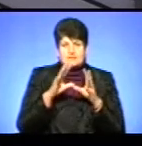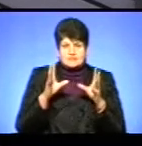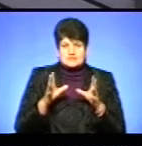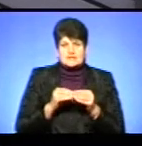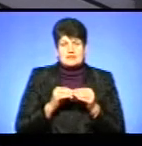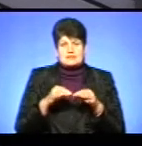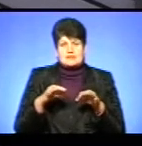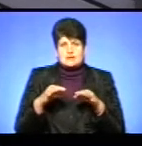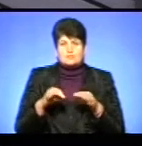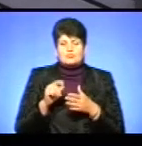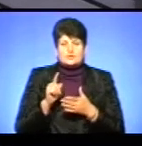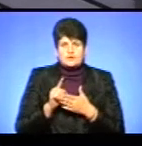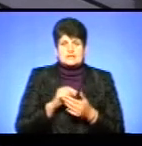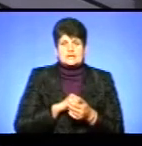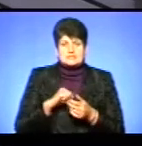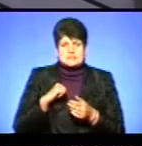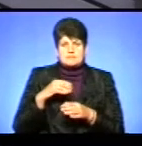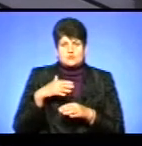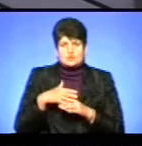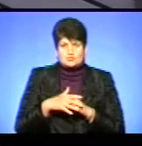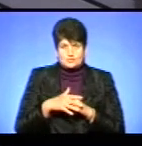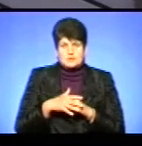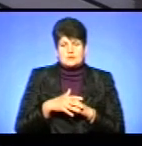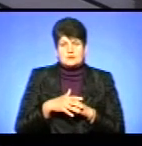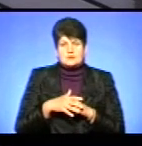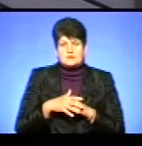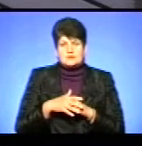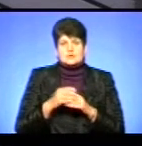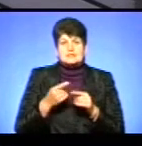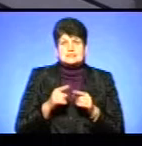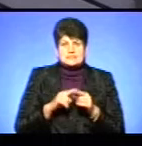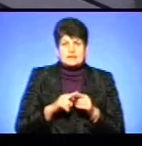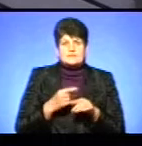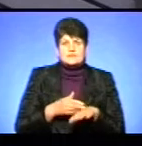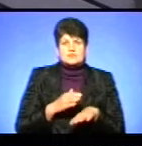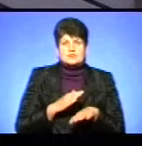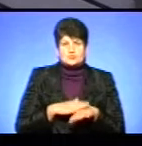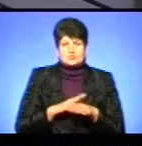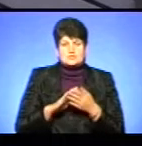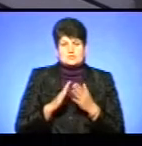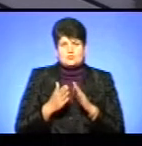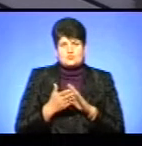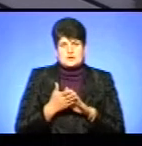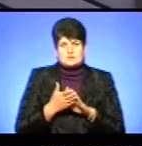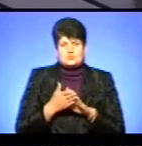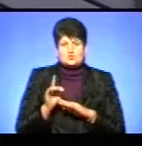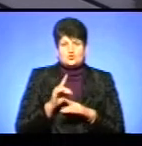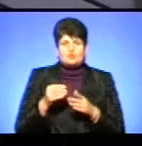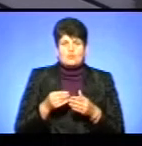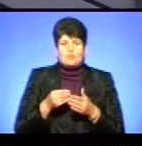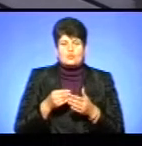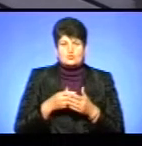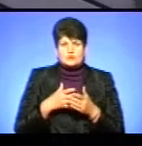пасажирський транспорт, мусять саме з розумінням до цього тяжкої ситуації щодо подорожчання